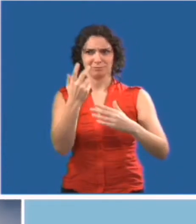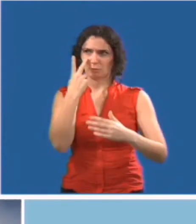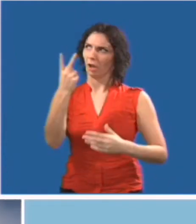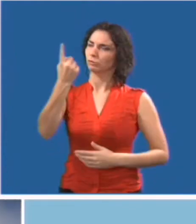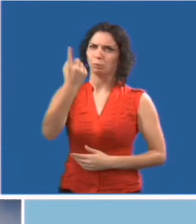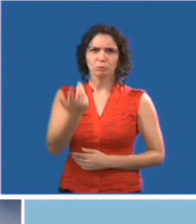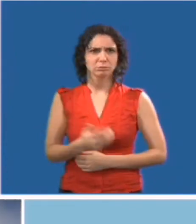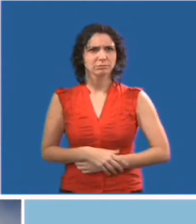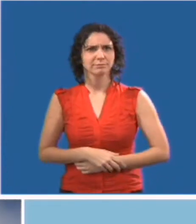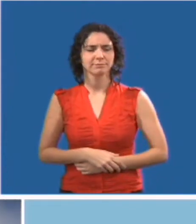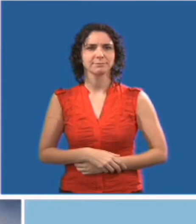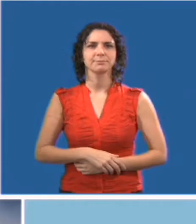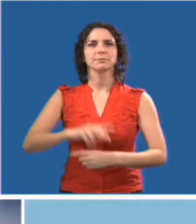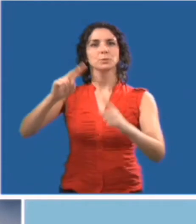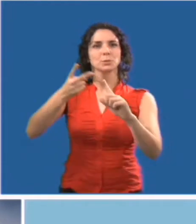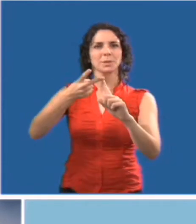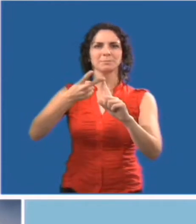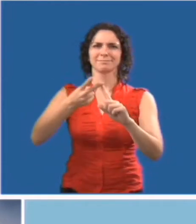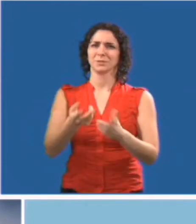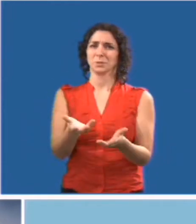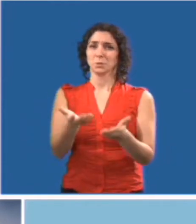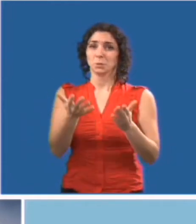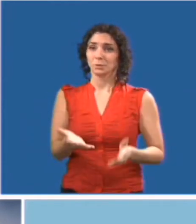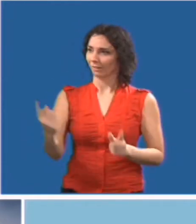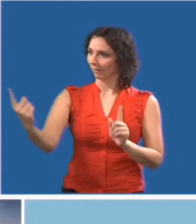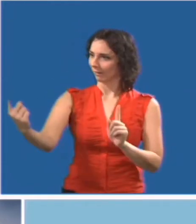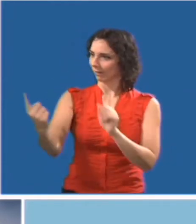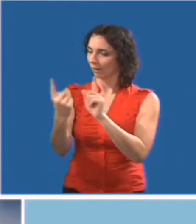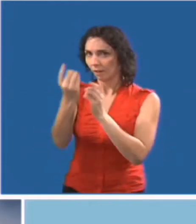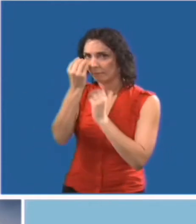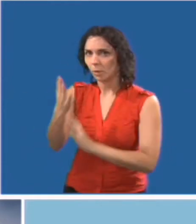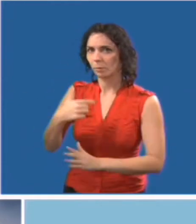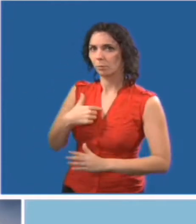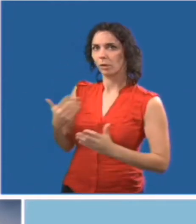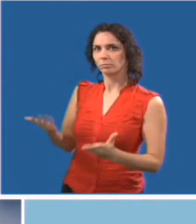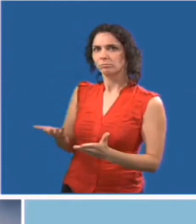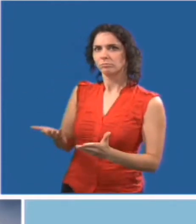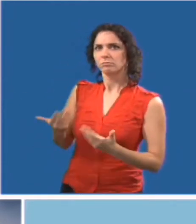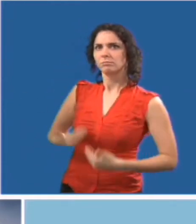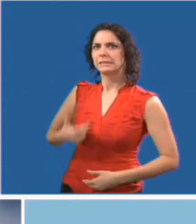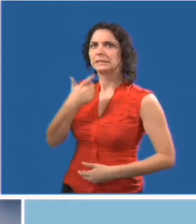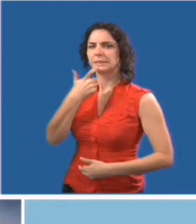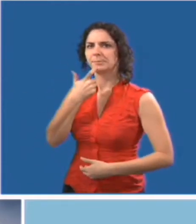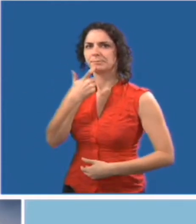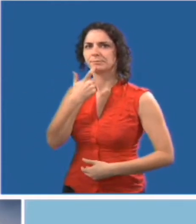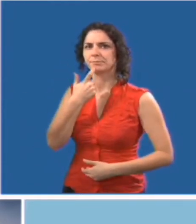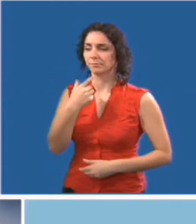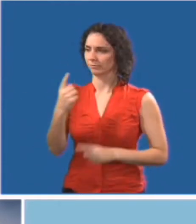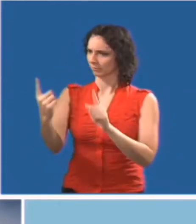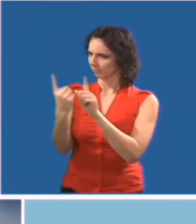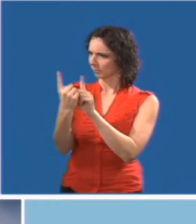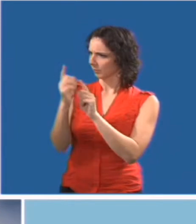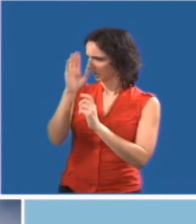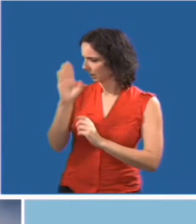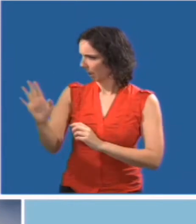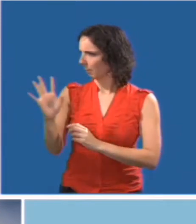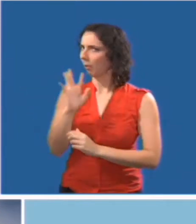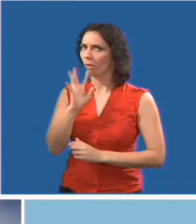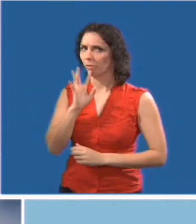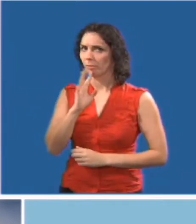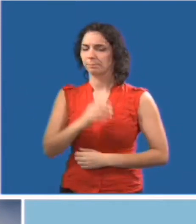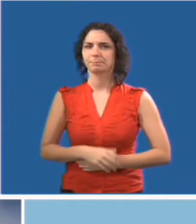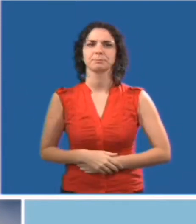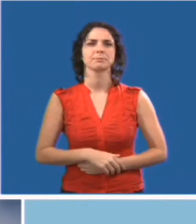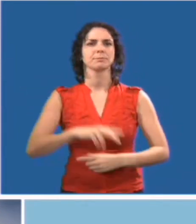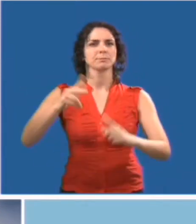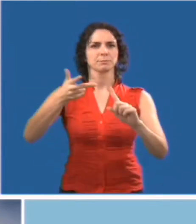Ne présumez pas que la personne ne peut pas vous voir. Neuf personnes sur dix qui visitent l